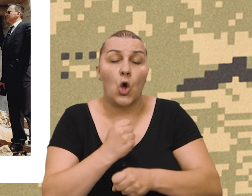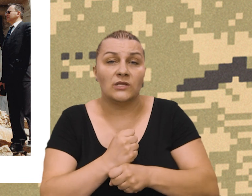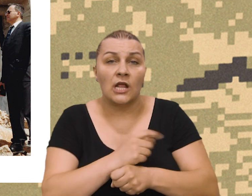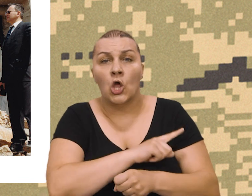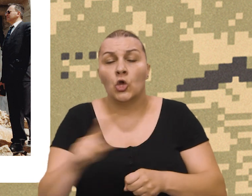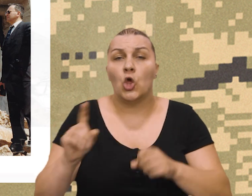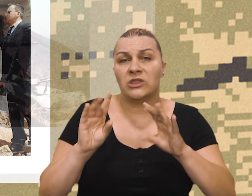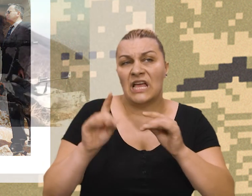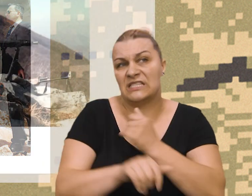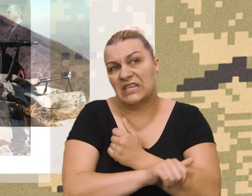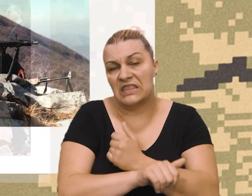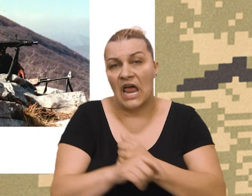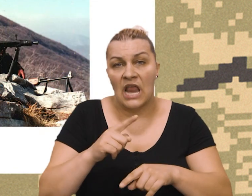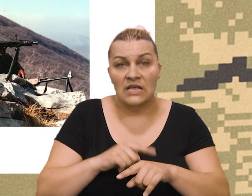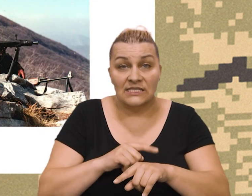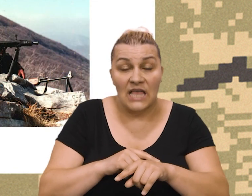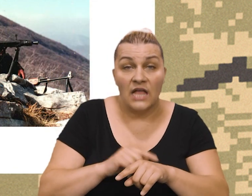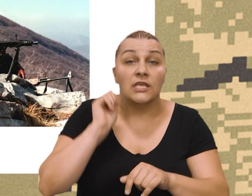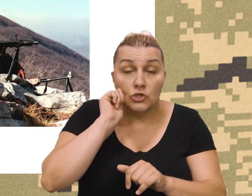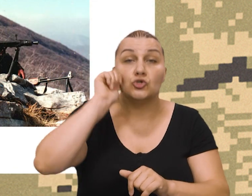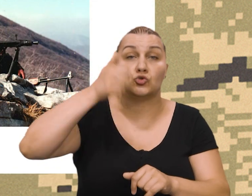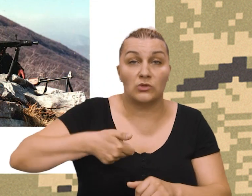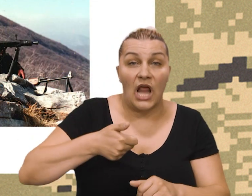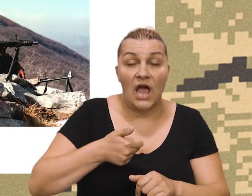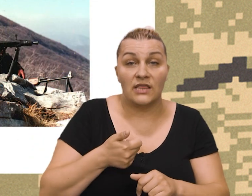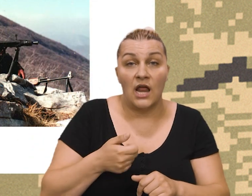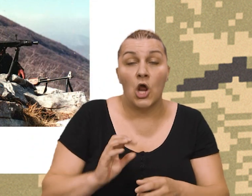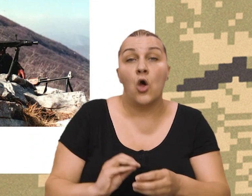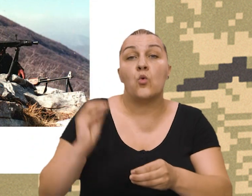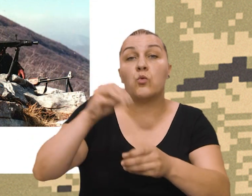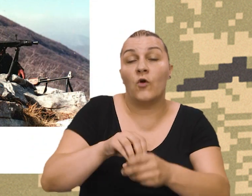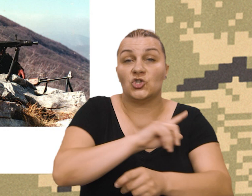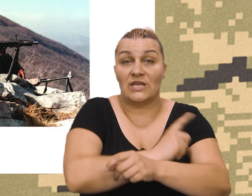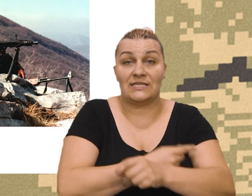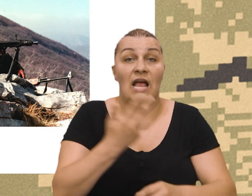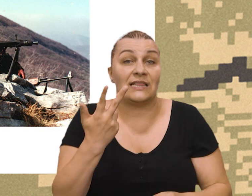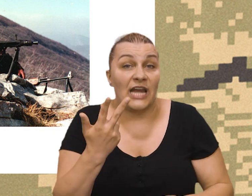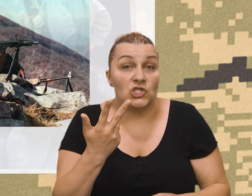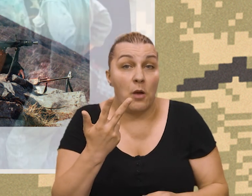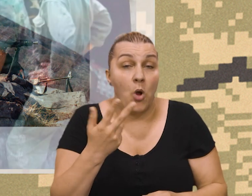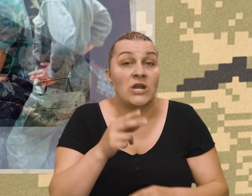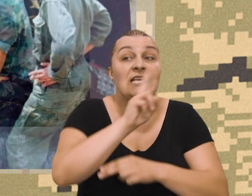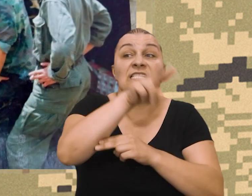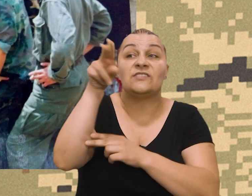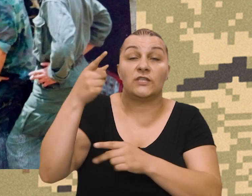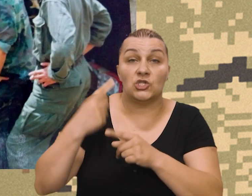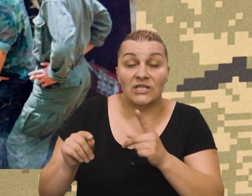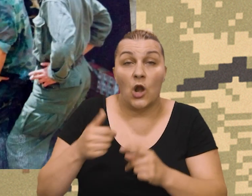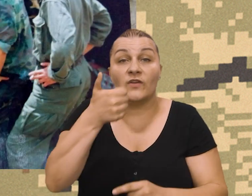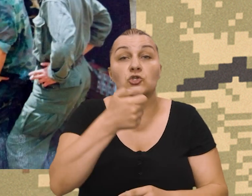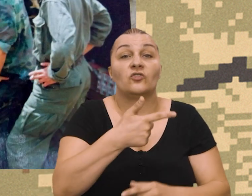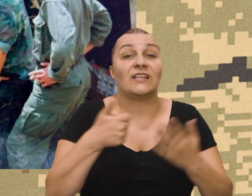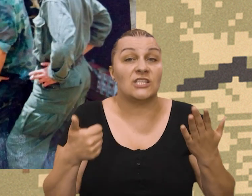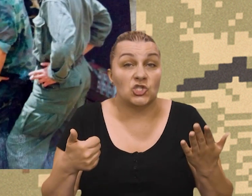odradio do 10 11 sati i sutradan uvođenjem snaga treće bojne izvjedničkih